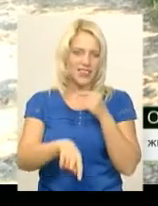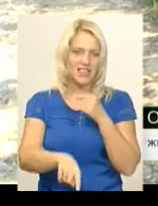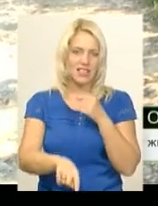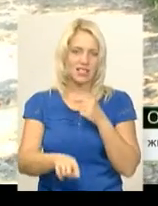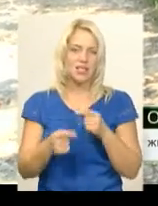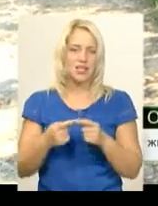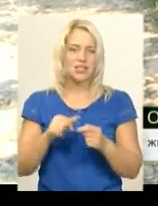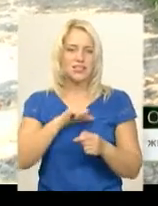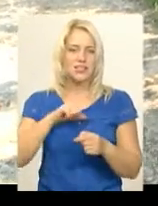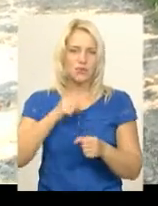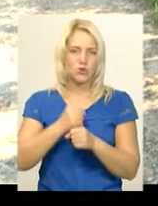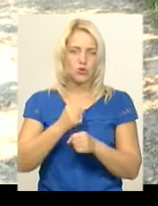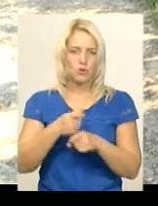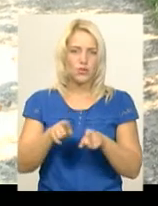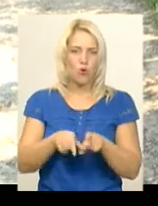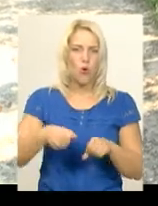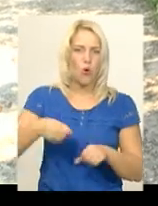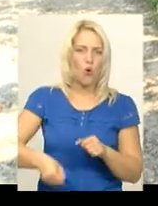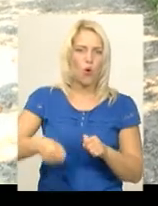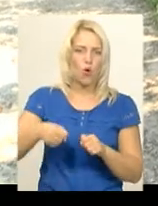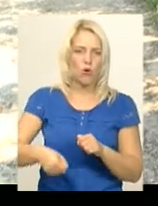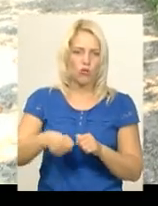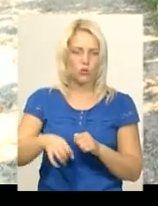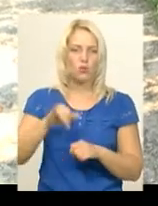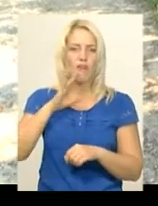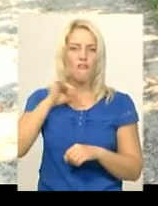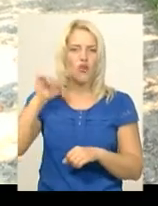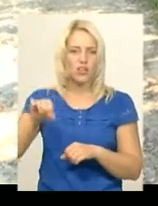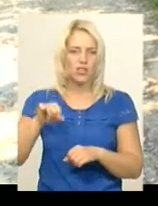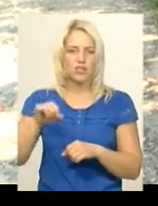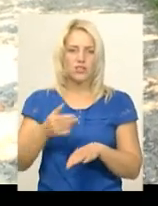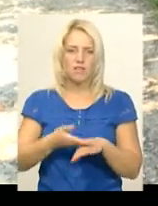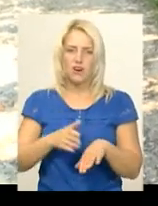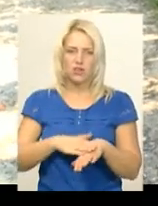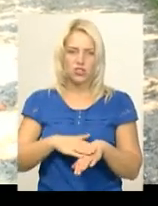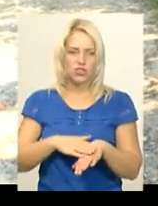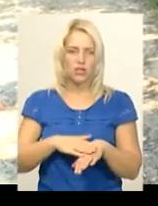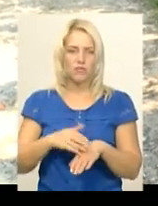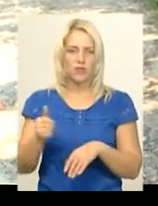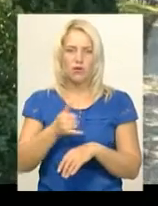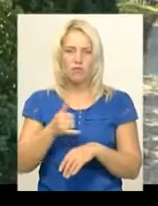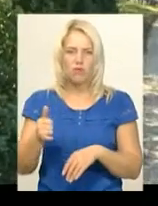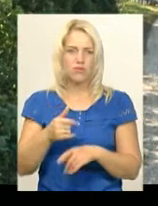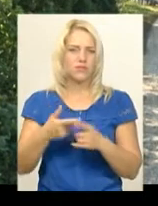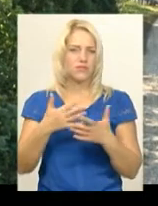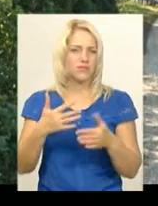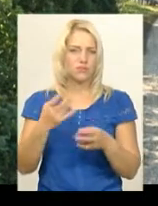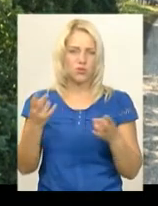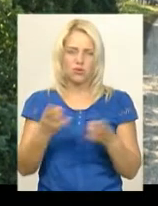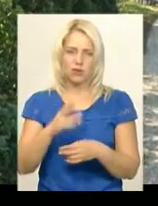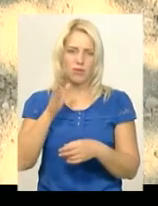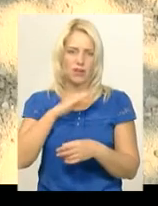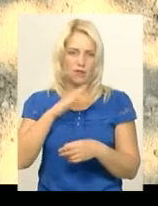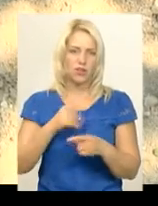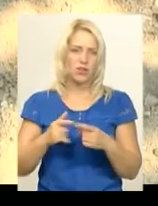колонка, самі змогли, і тречка, тяжко, зриваю руки, полів, пократи. Вода їй потрібна, як і